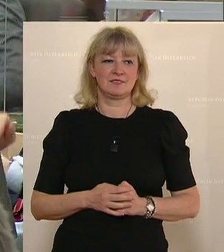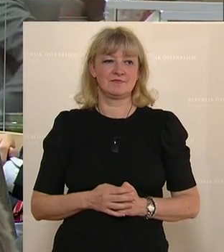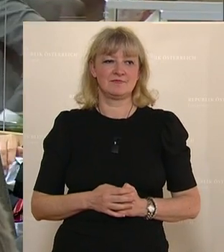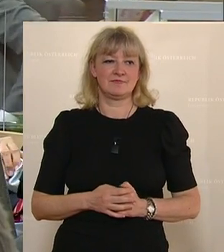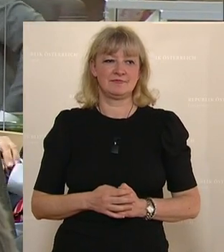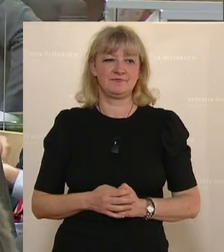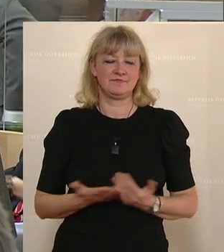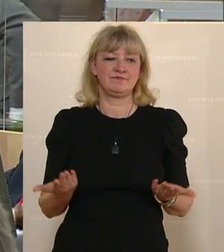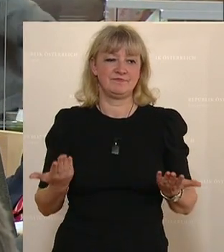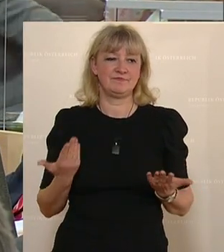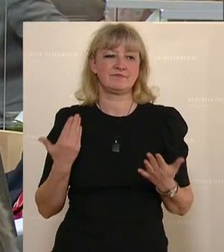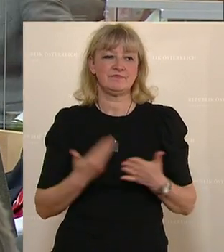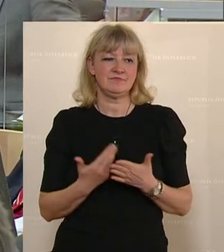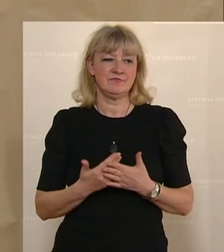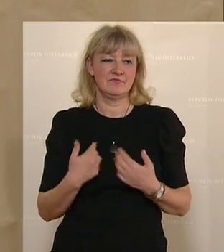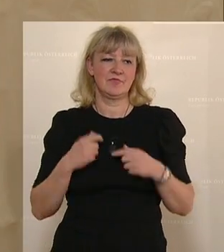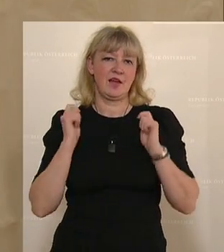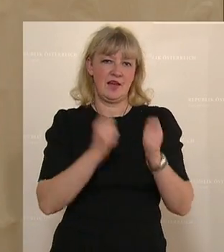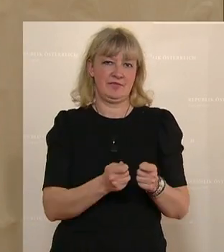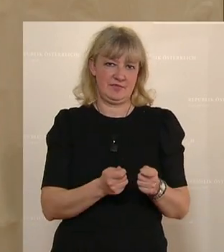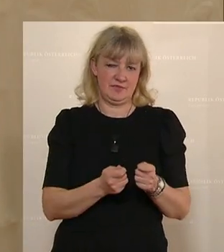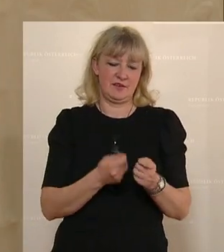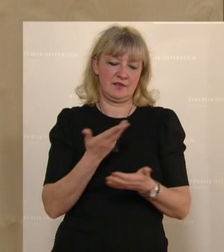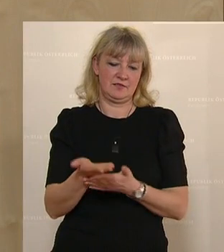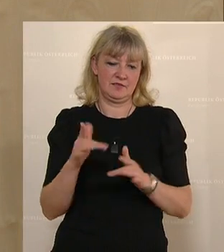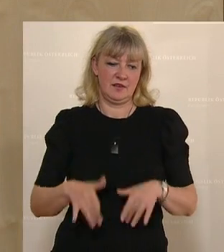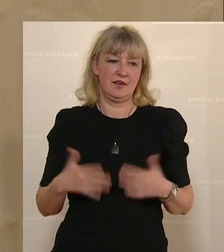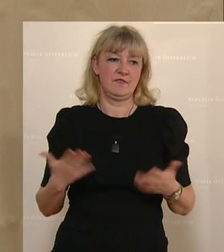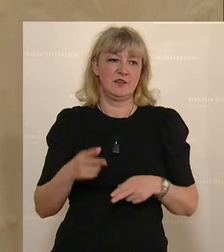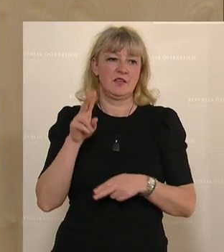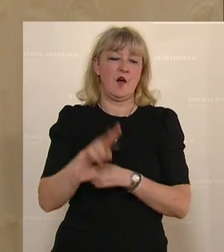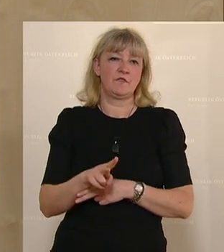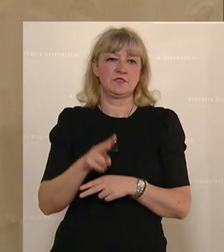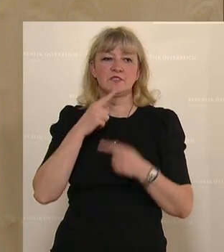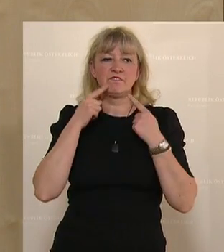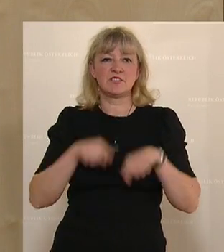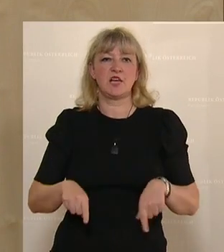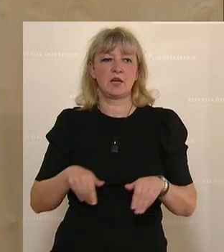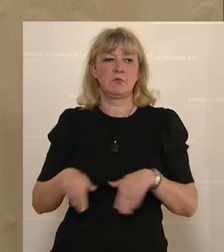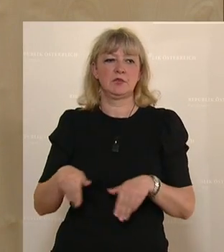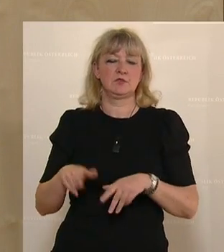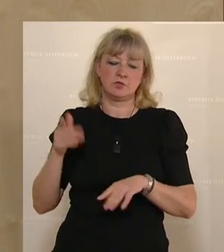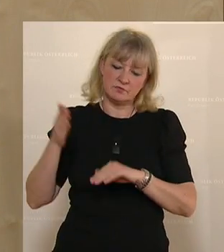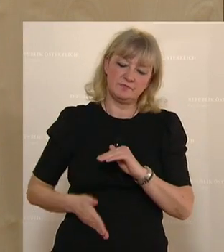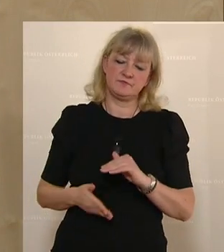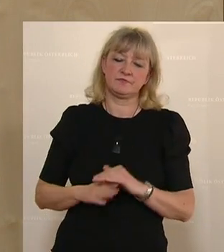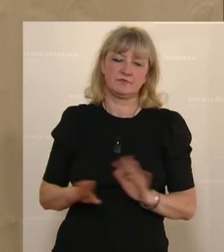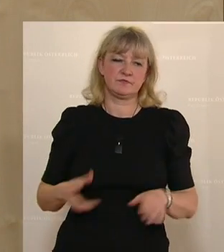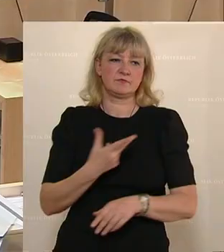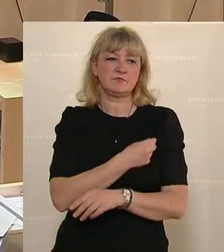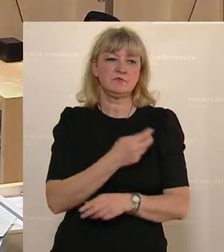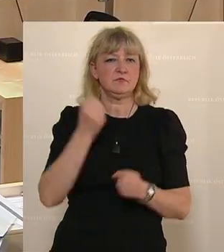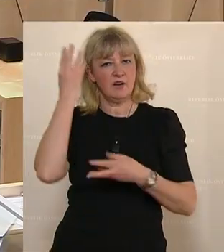Und daher haben wir den Antrag eingereicht, das Aufsichtsversagen des Ministers zu beenden und der